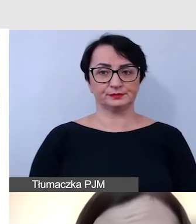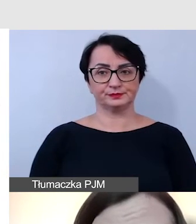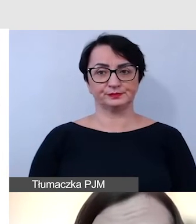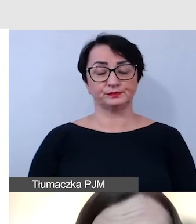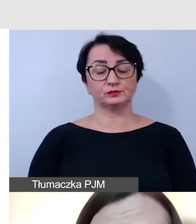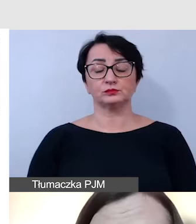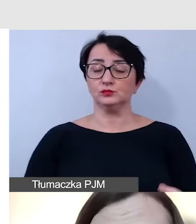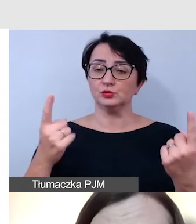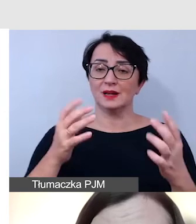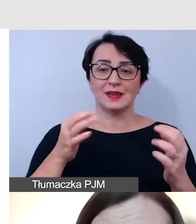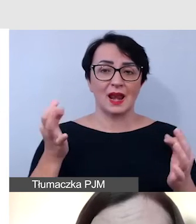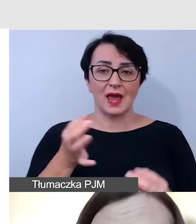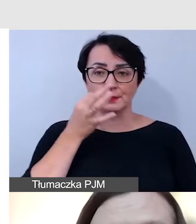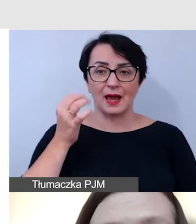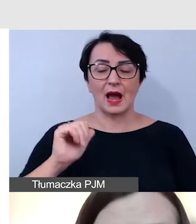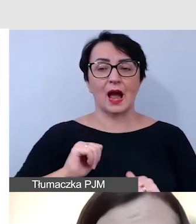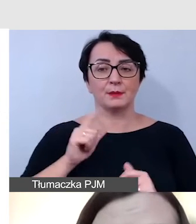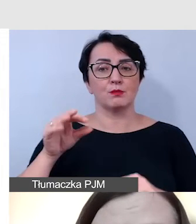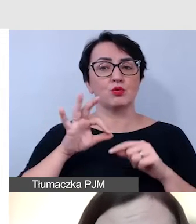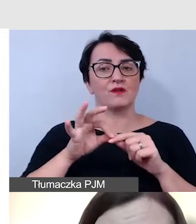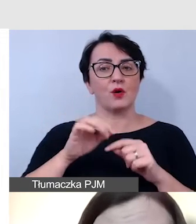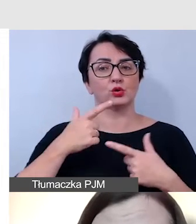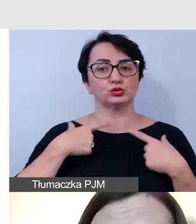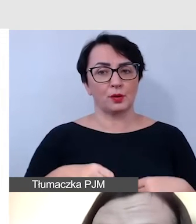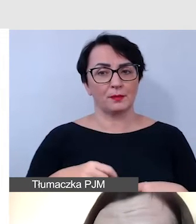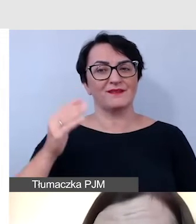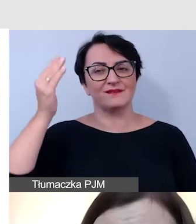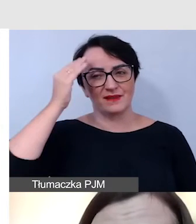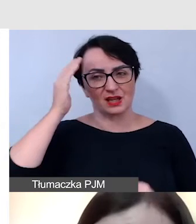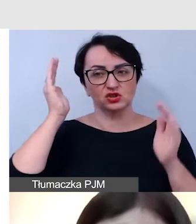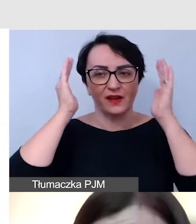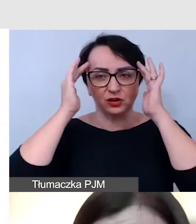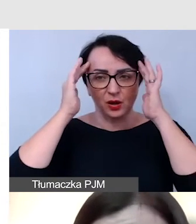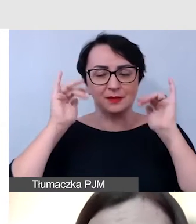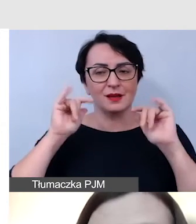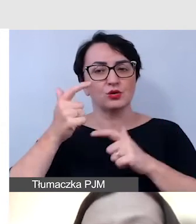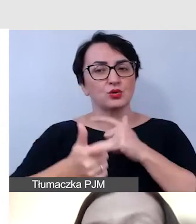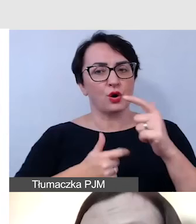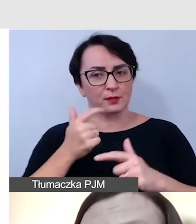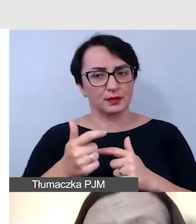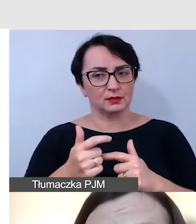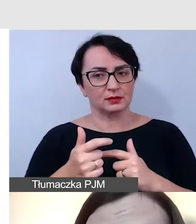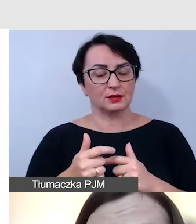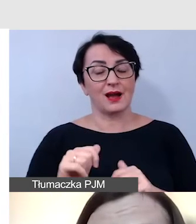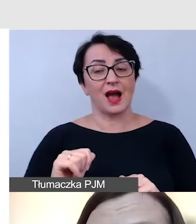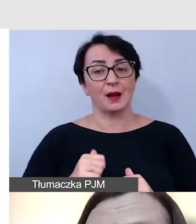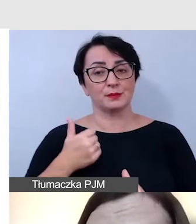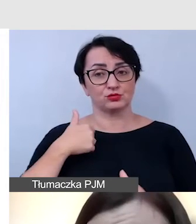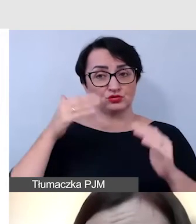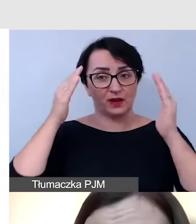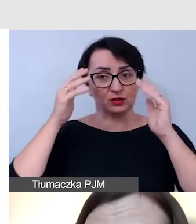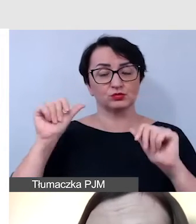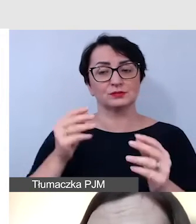Idealnie jest, jeśli zrobi to prowadzący, jeśli będzie świadomy, jak to zrobić, ale żeby był świadomy, jak to zrobić, powinien otrzymać